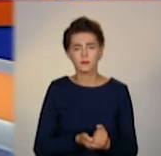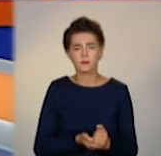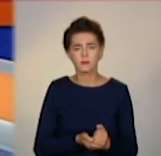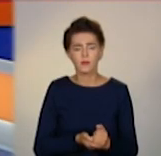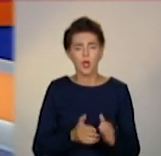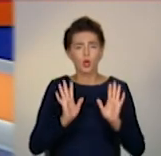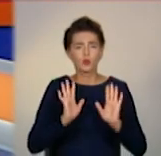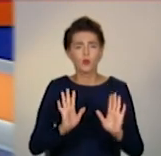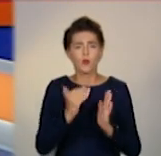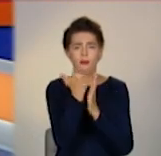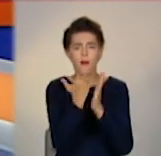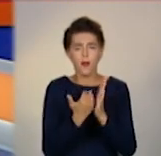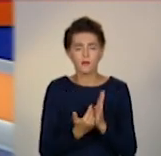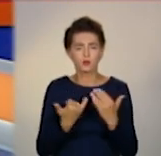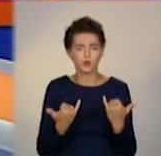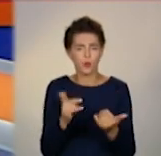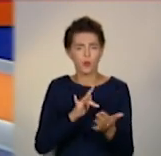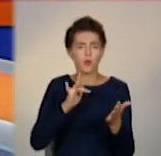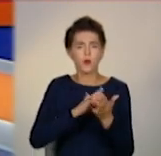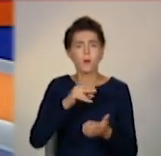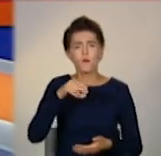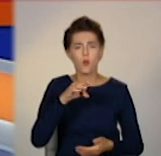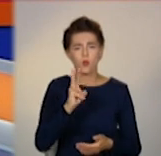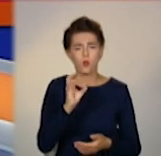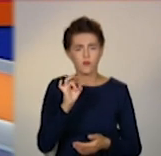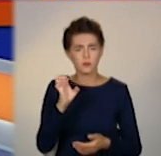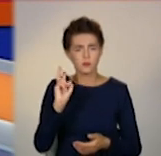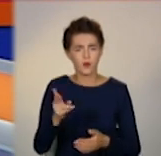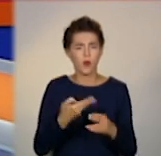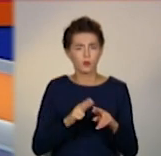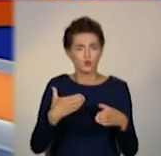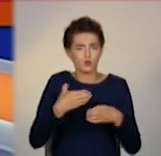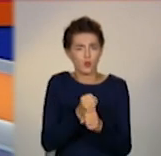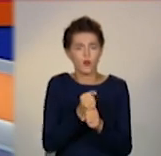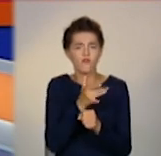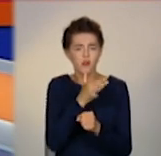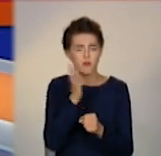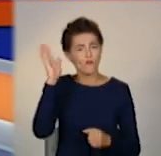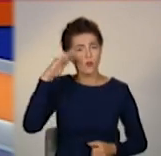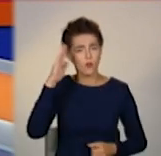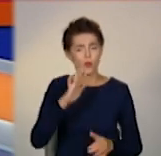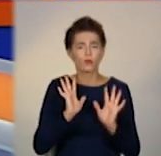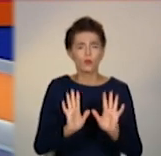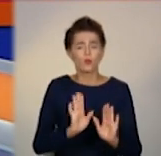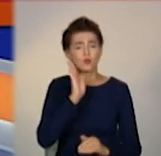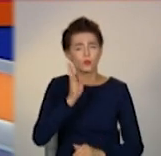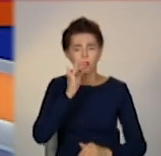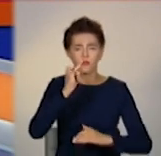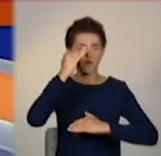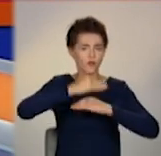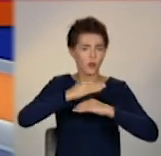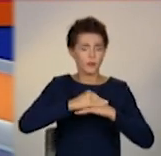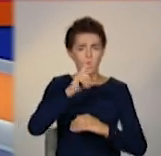Лише за графіком у Покровську скоротили подачу води. Тепер вона є лише вранці та ввечері.